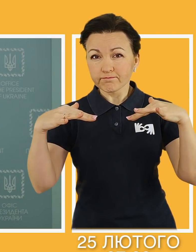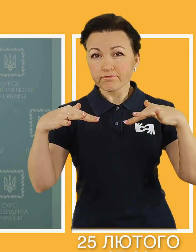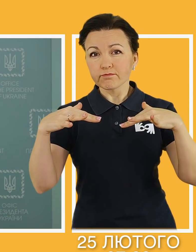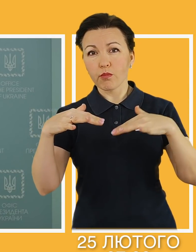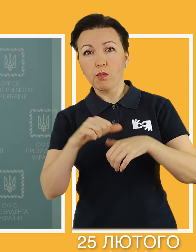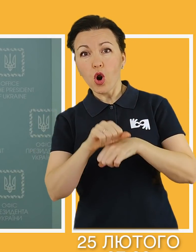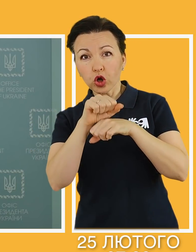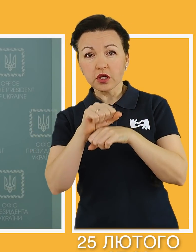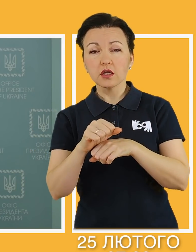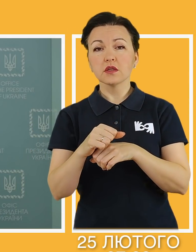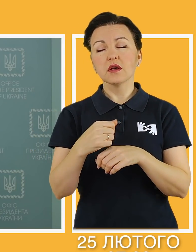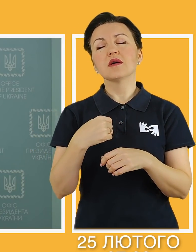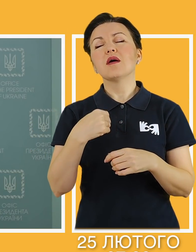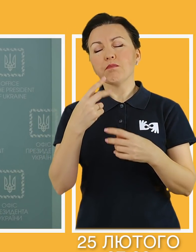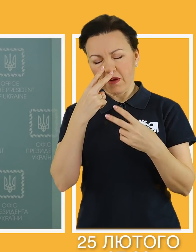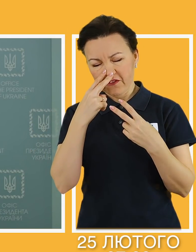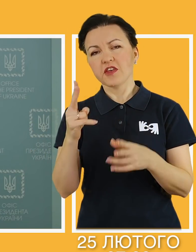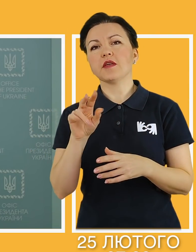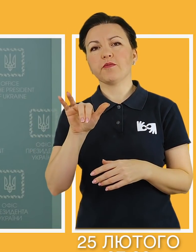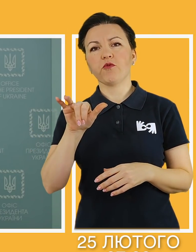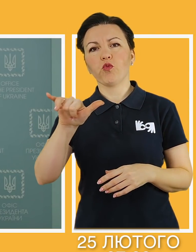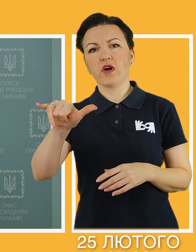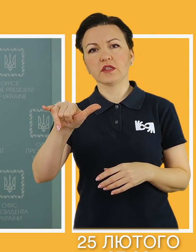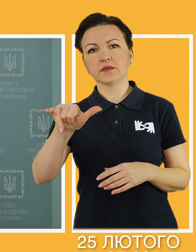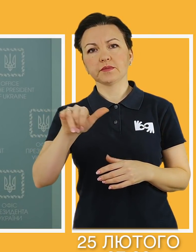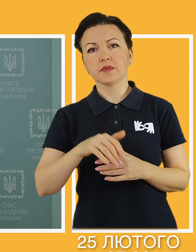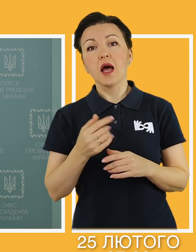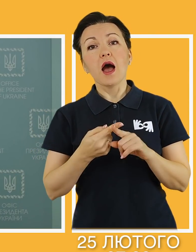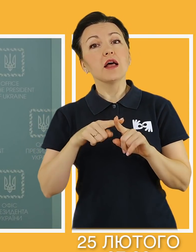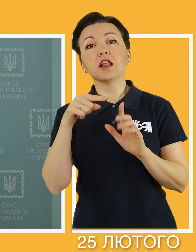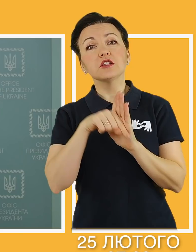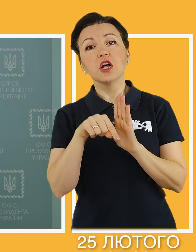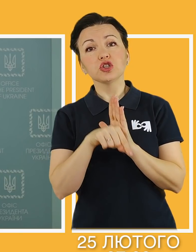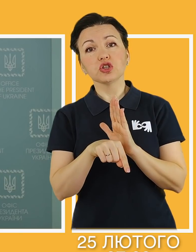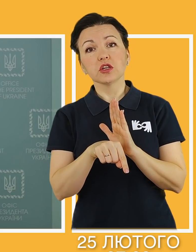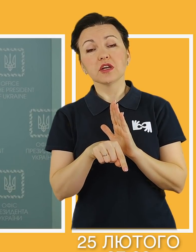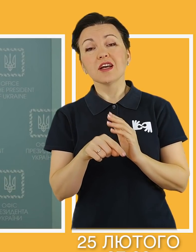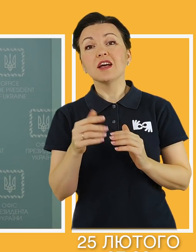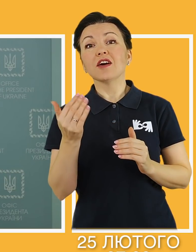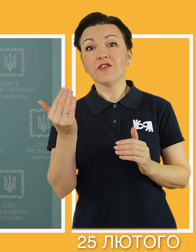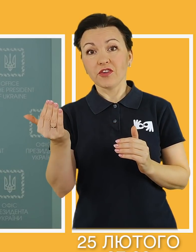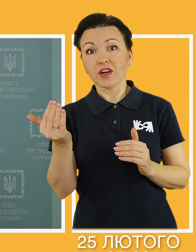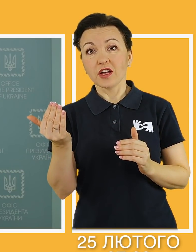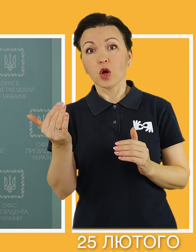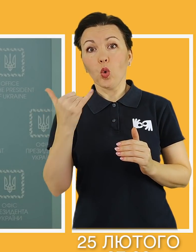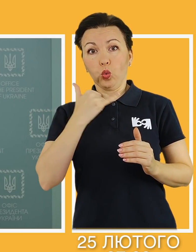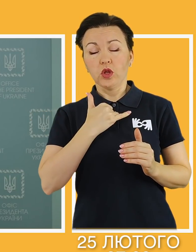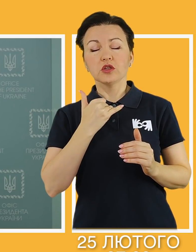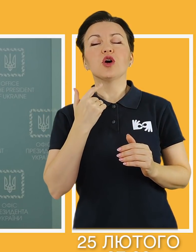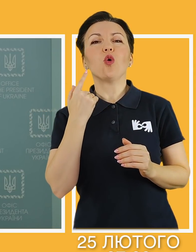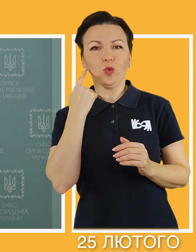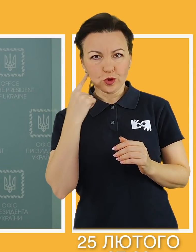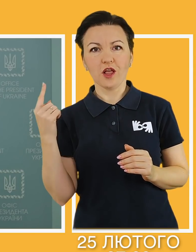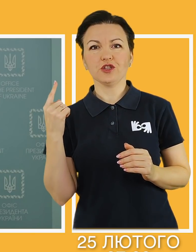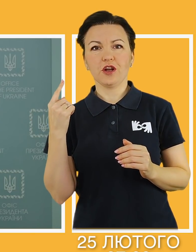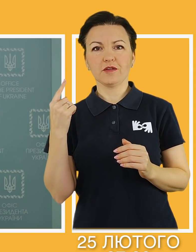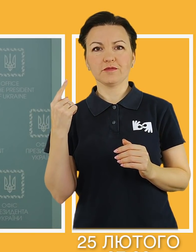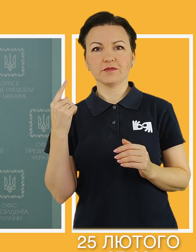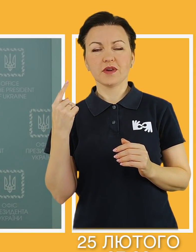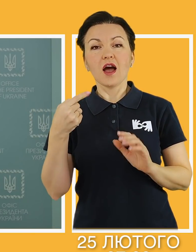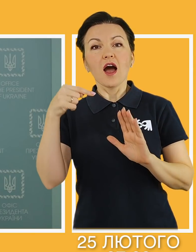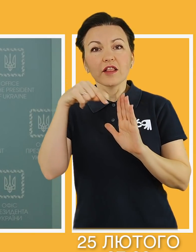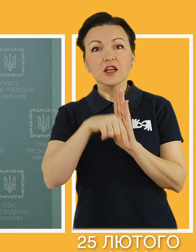хочу сказати, ми вас видим. Це значить, що ви нас услышали.